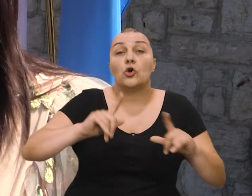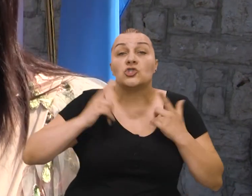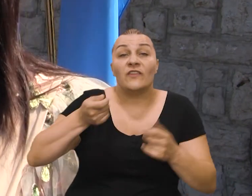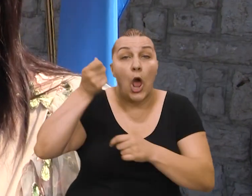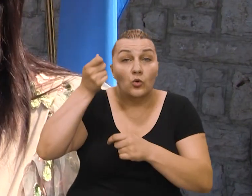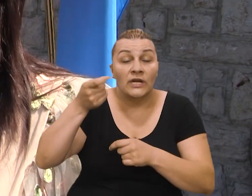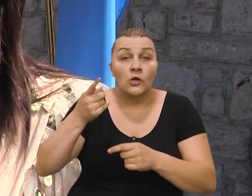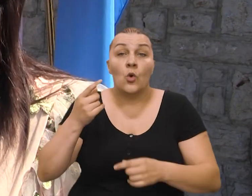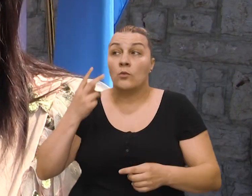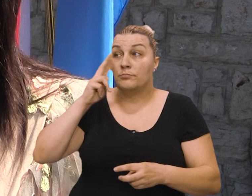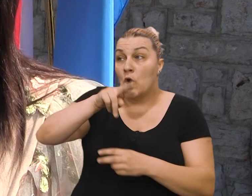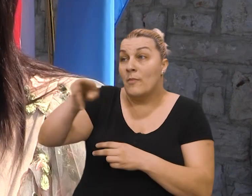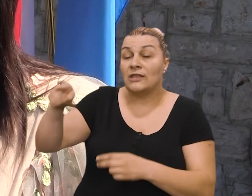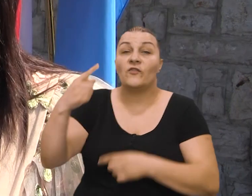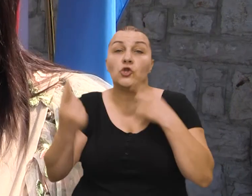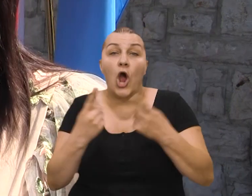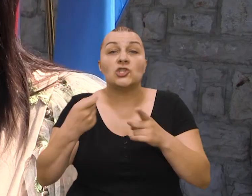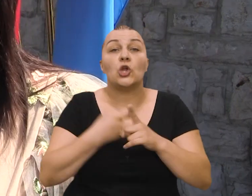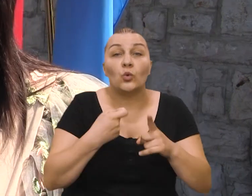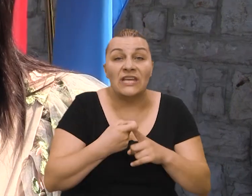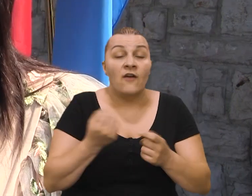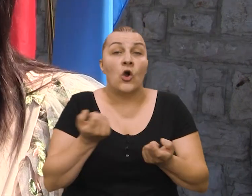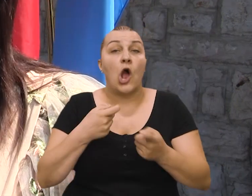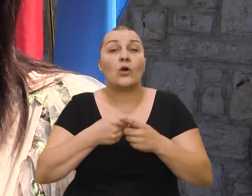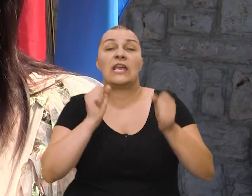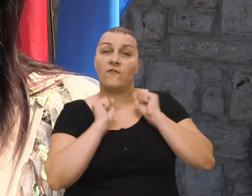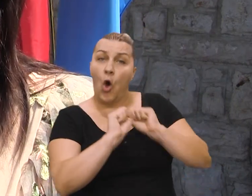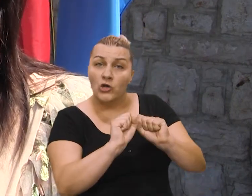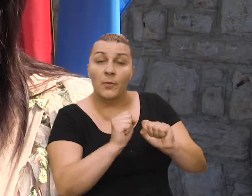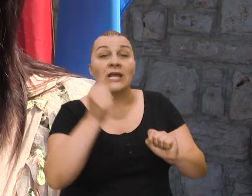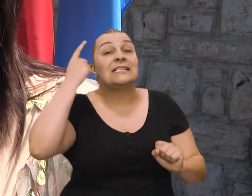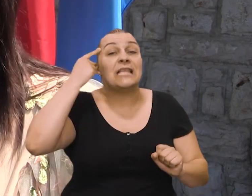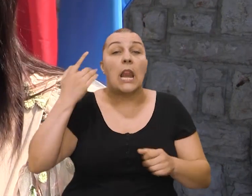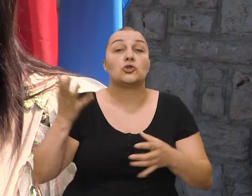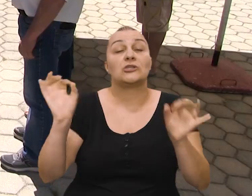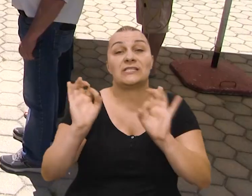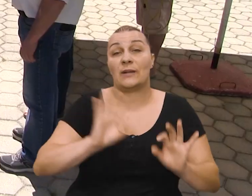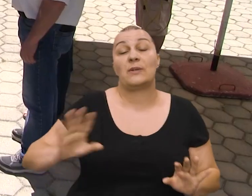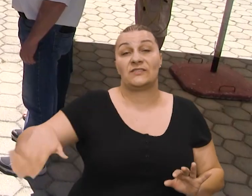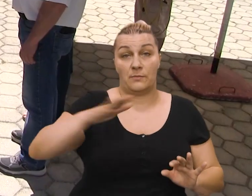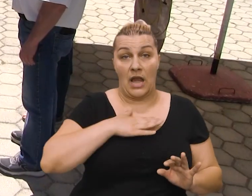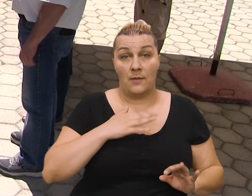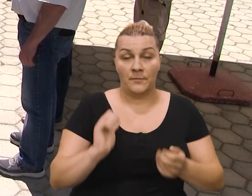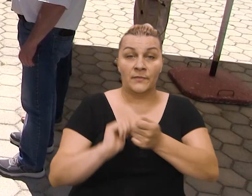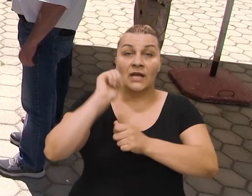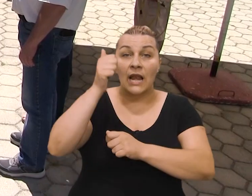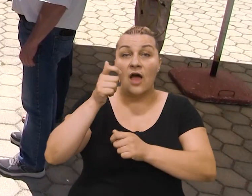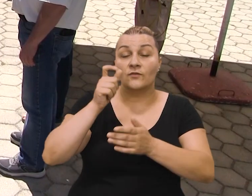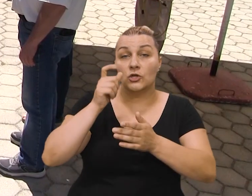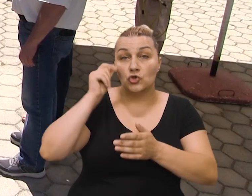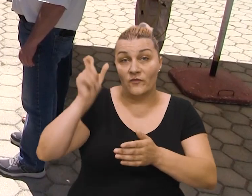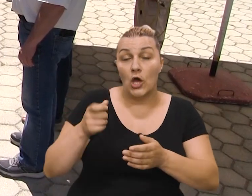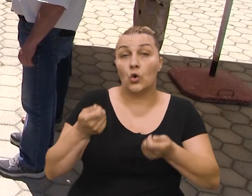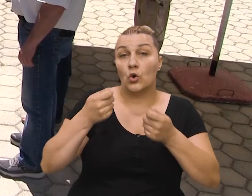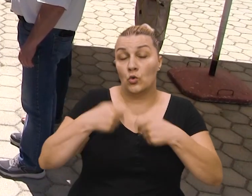živjela u Kninu promatrala je događanja u Kijevu, otpor Kijeva i znala je što je to što se sprema svima nama. Čelni čovjek